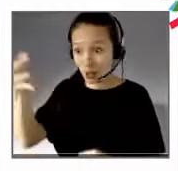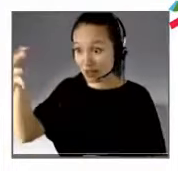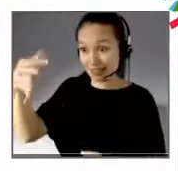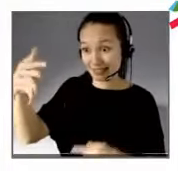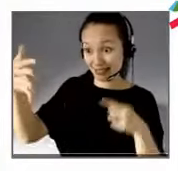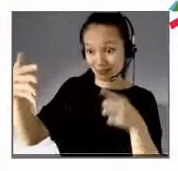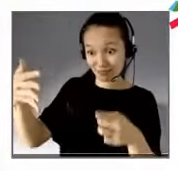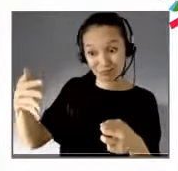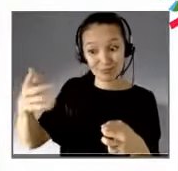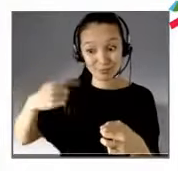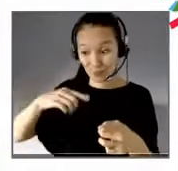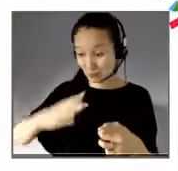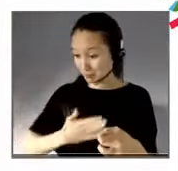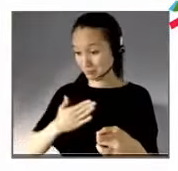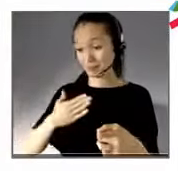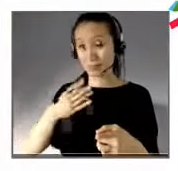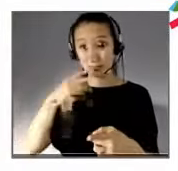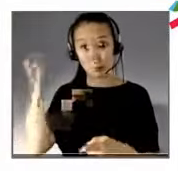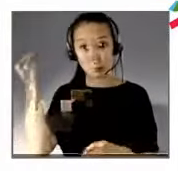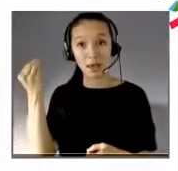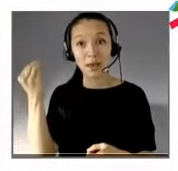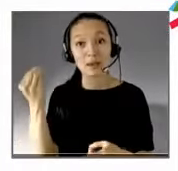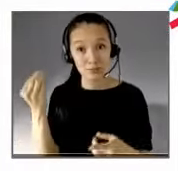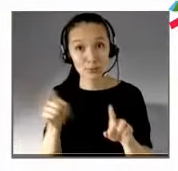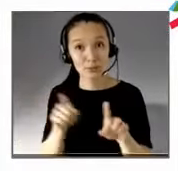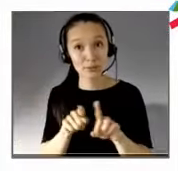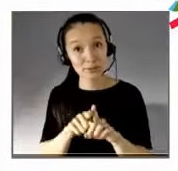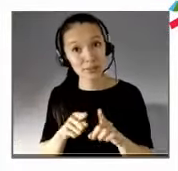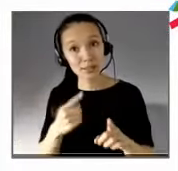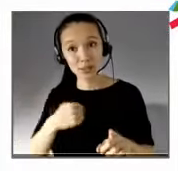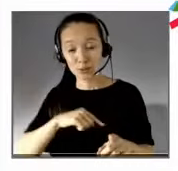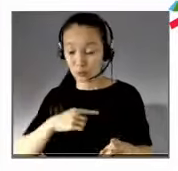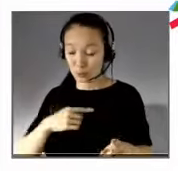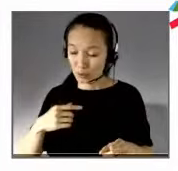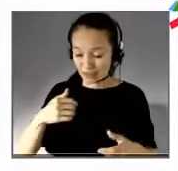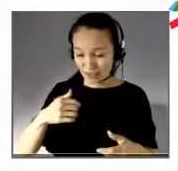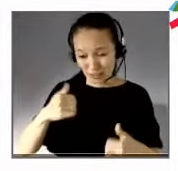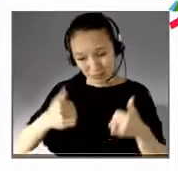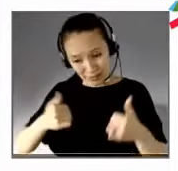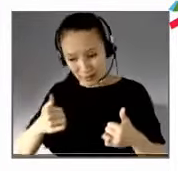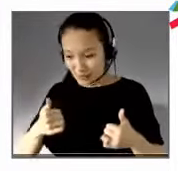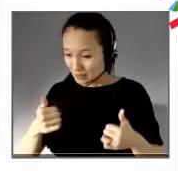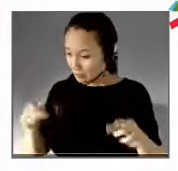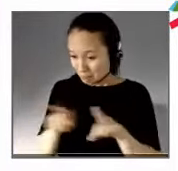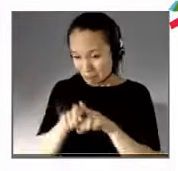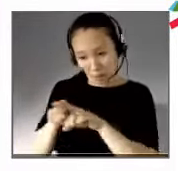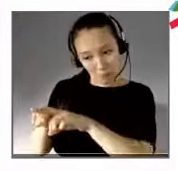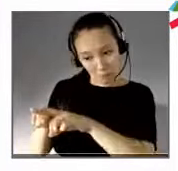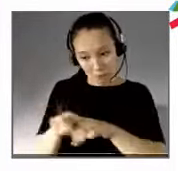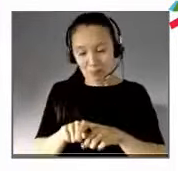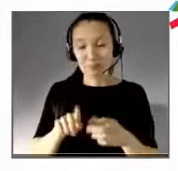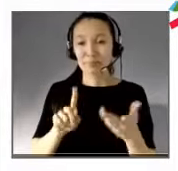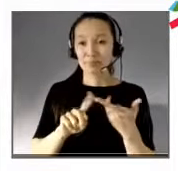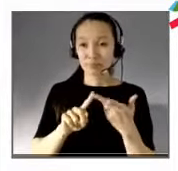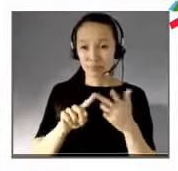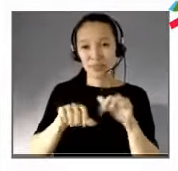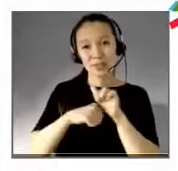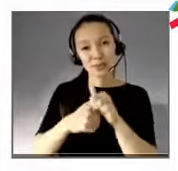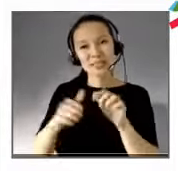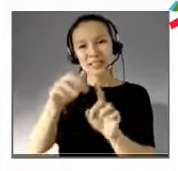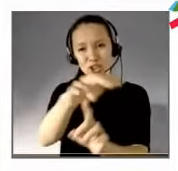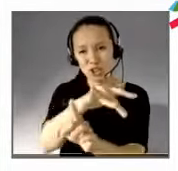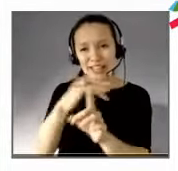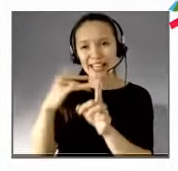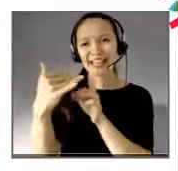sommes confrontés à des défis colossaux. Et puis la commune socialité, c'est-à-dire nous sommes